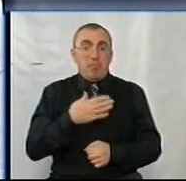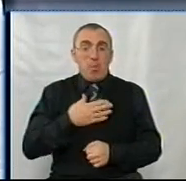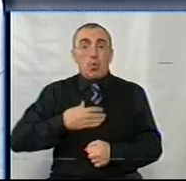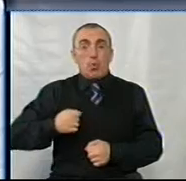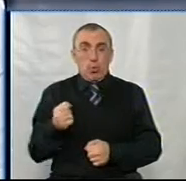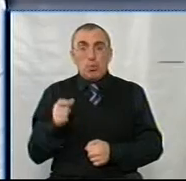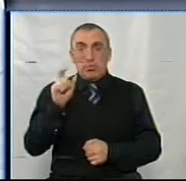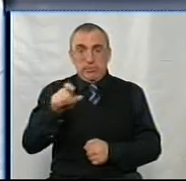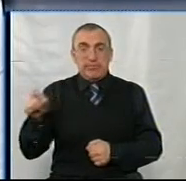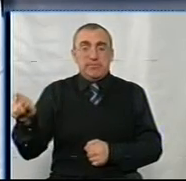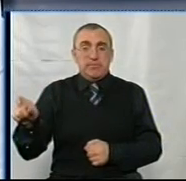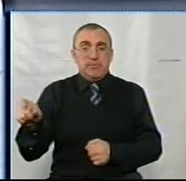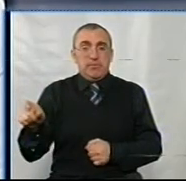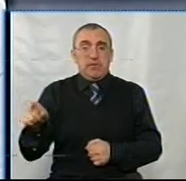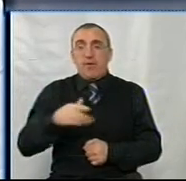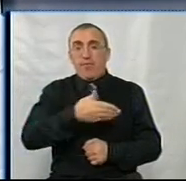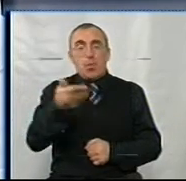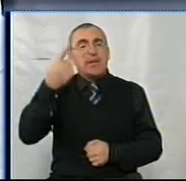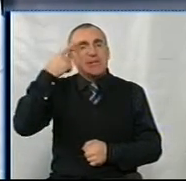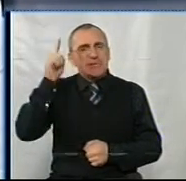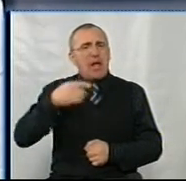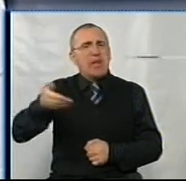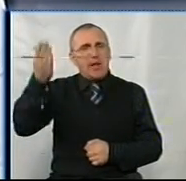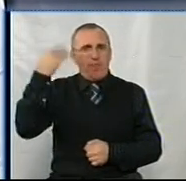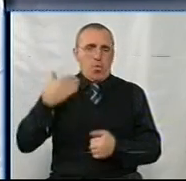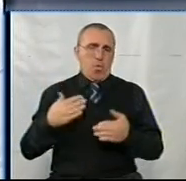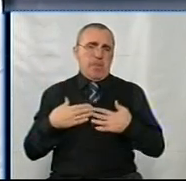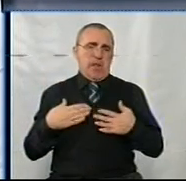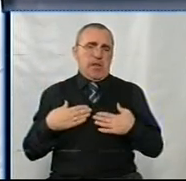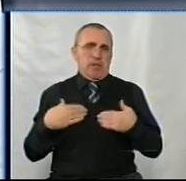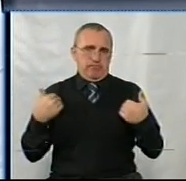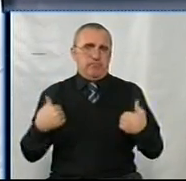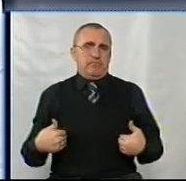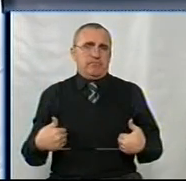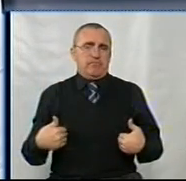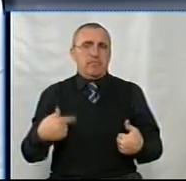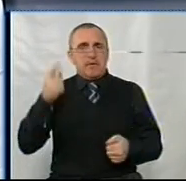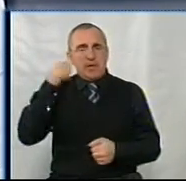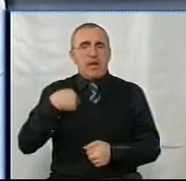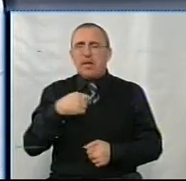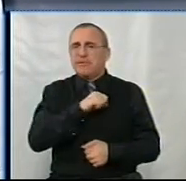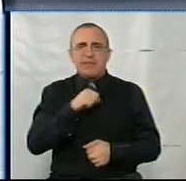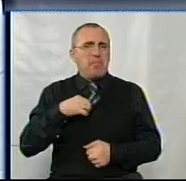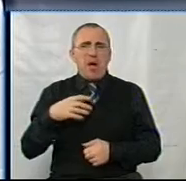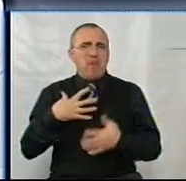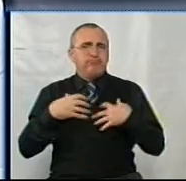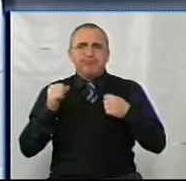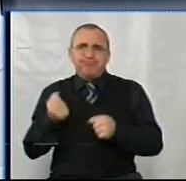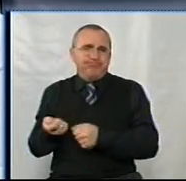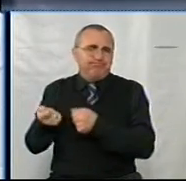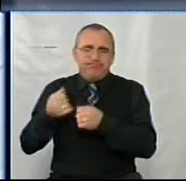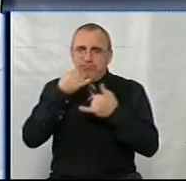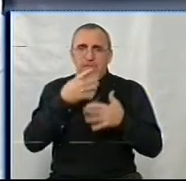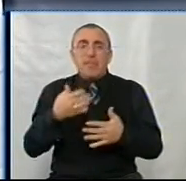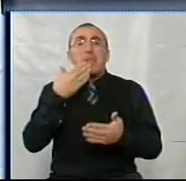друзі, вони знають давно вже мене. І вони знають, що я сама не потягну. І вони